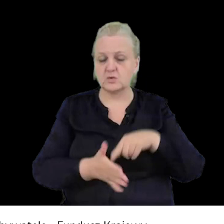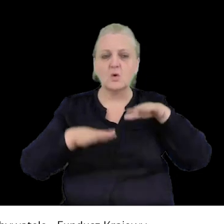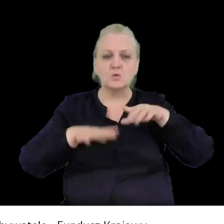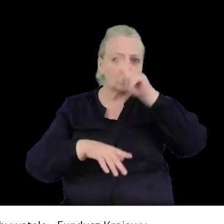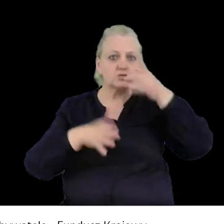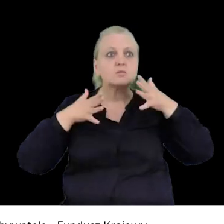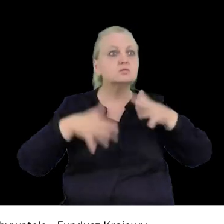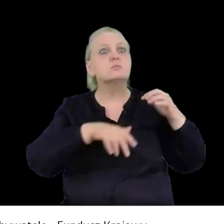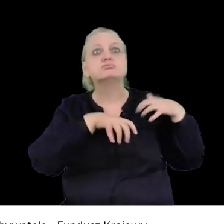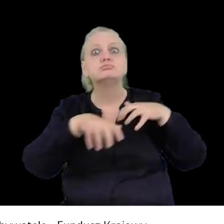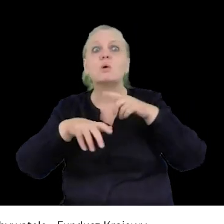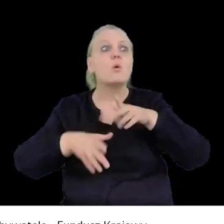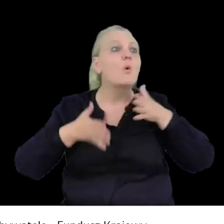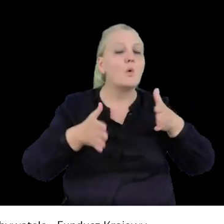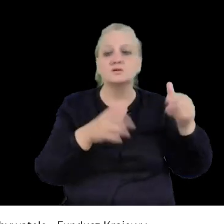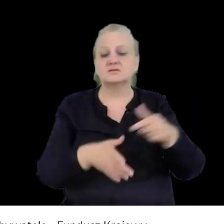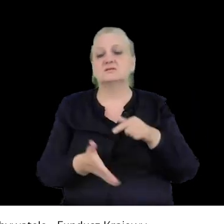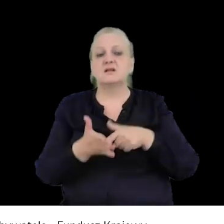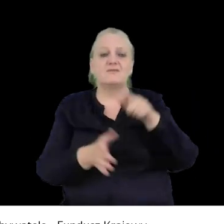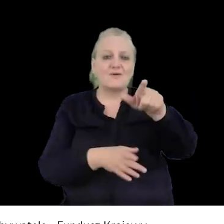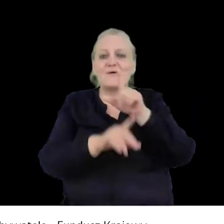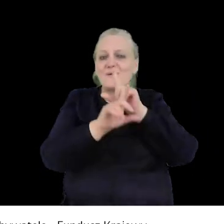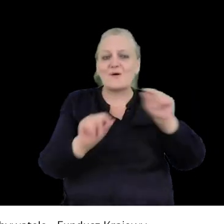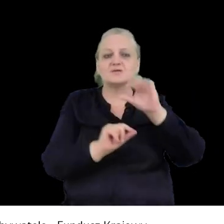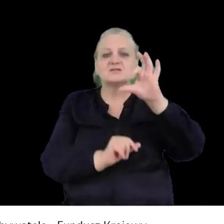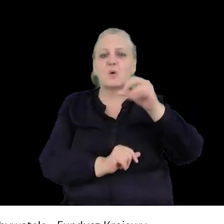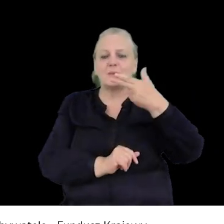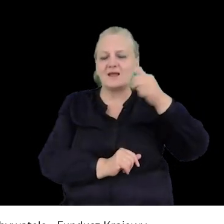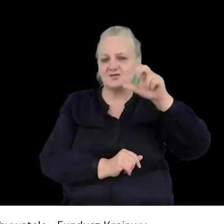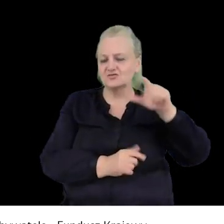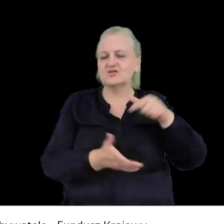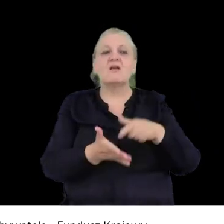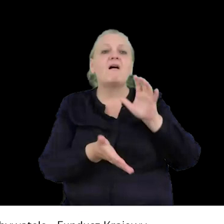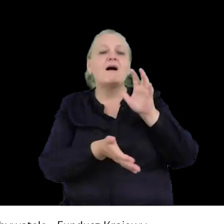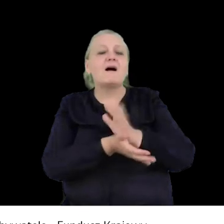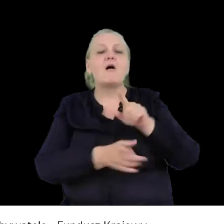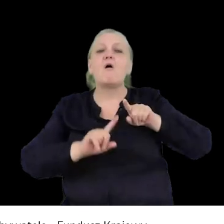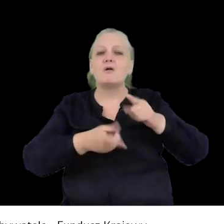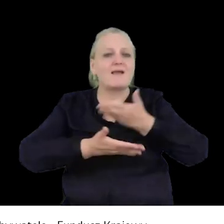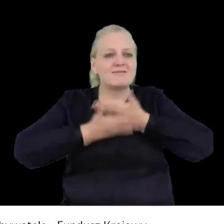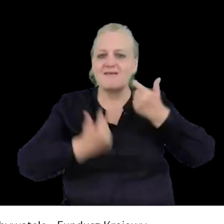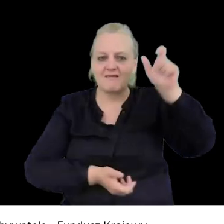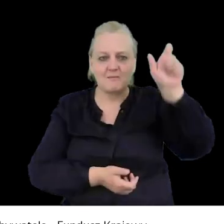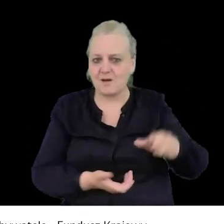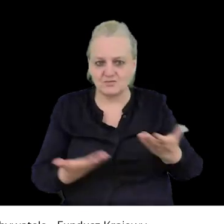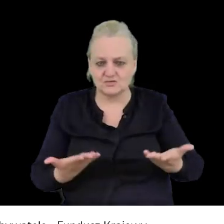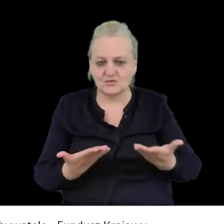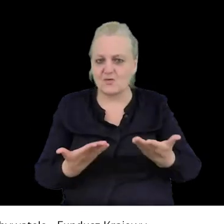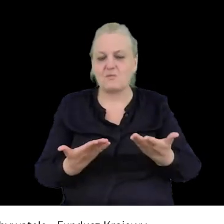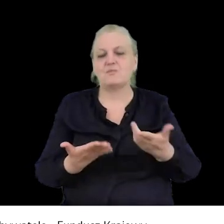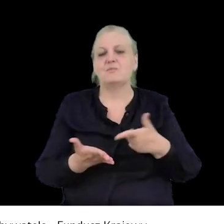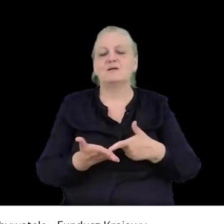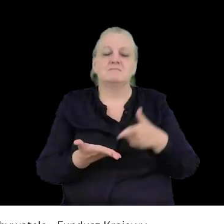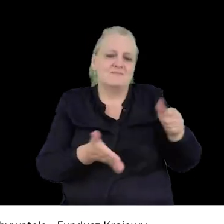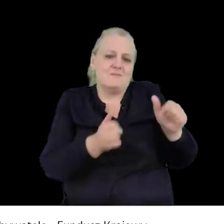wychodziły na ulicę. Zgromadzenie spontaniczne charakteryzuje się tym, że nie ma organizatora w selekcji swojej spontaniczności.